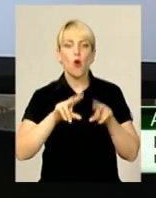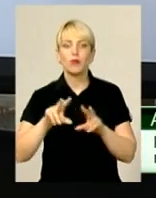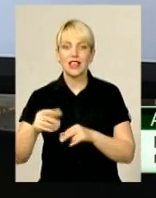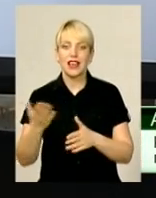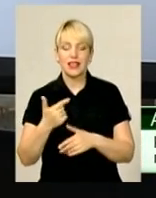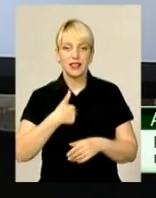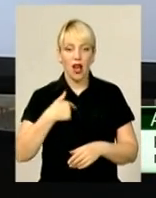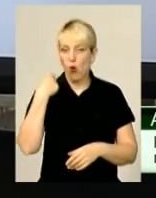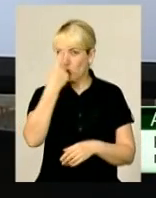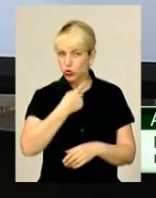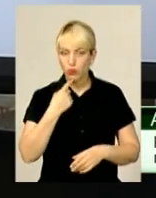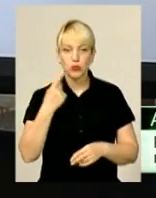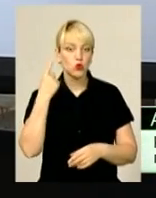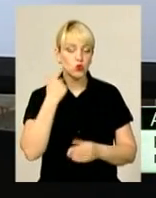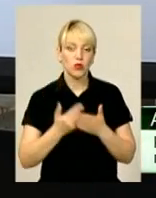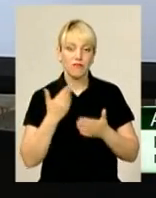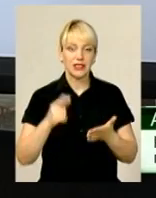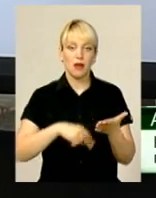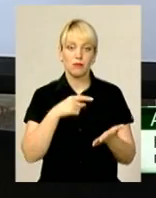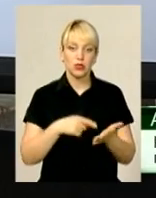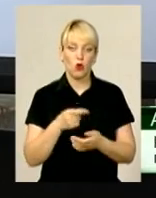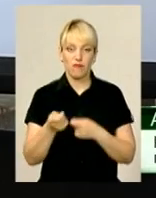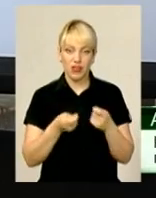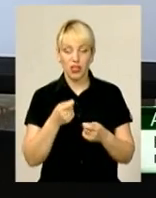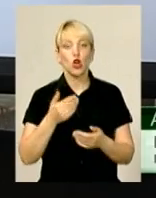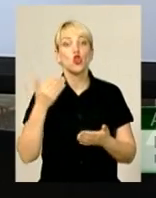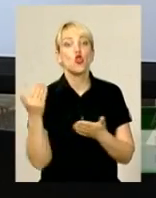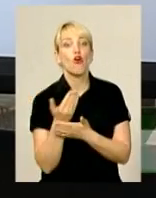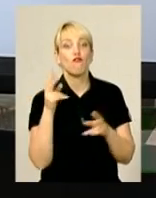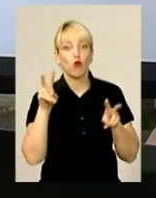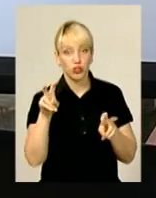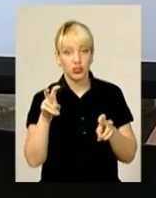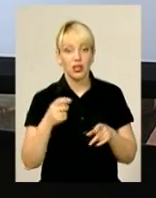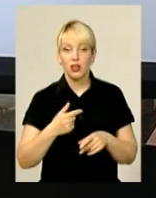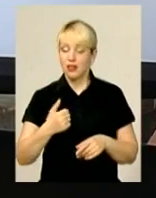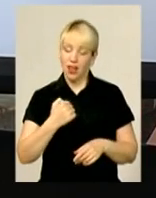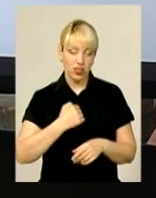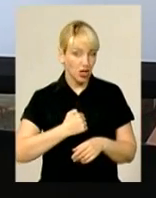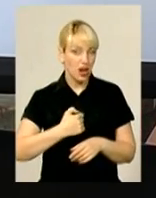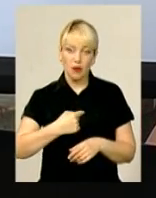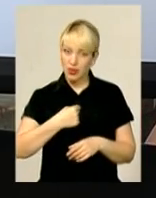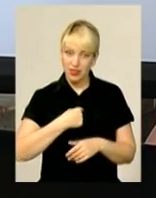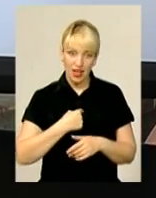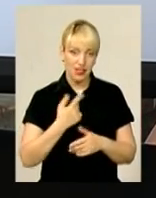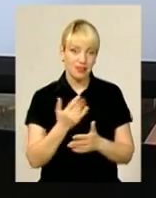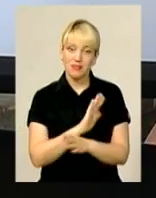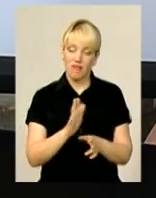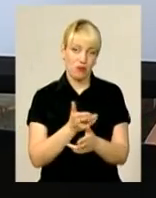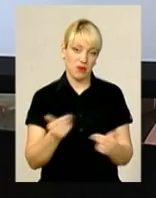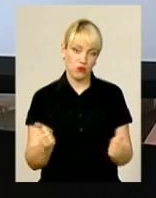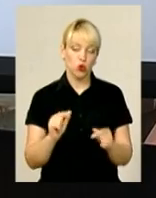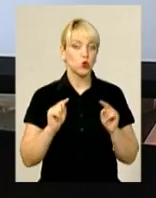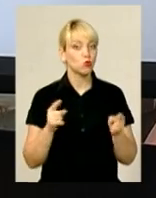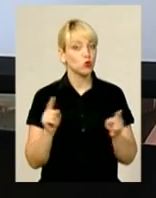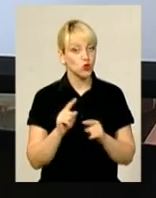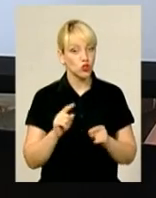особисто чула від міської влади, нової, на жаль, на даний момент не виправдовують. Тому